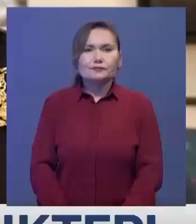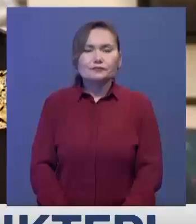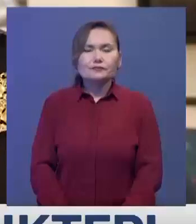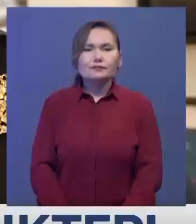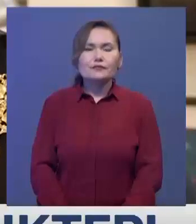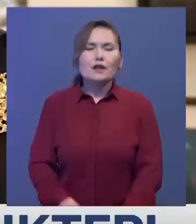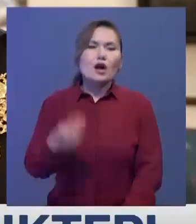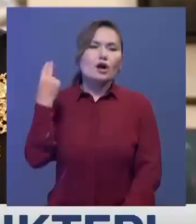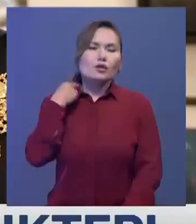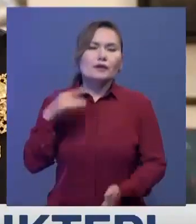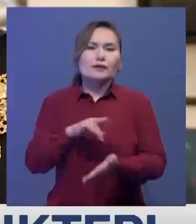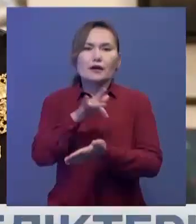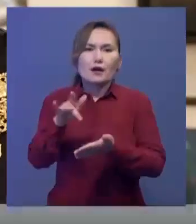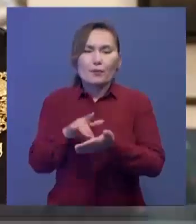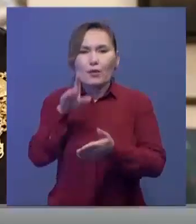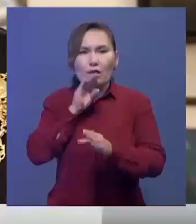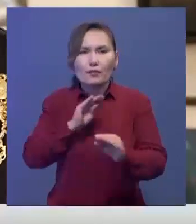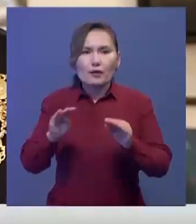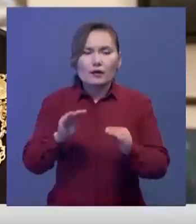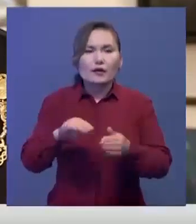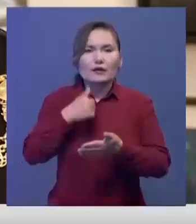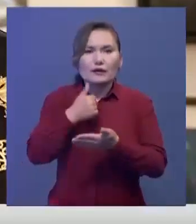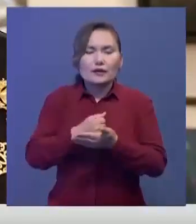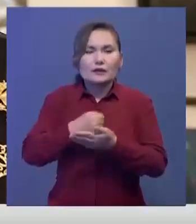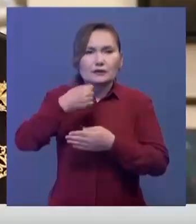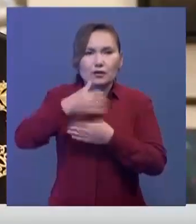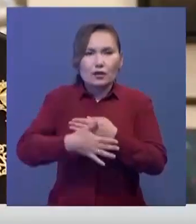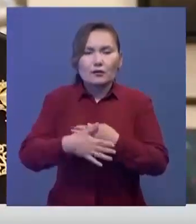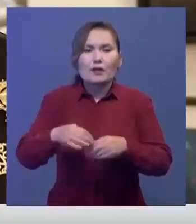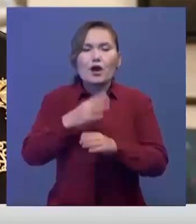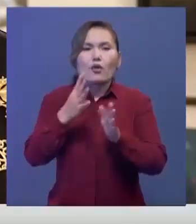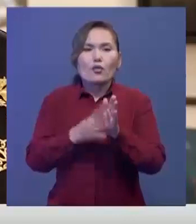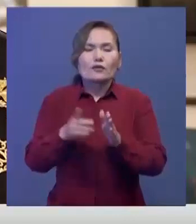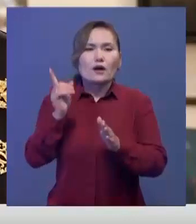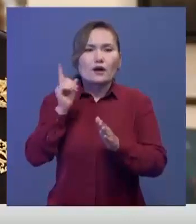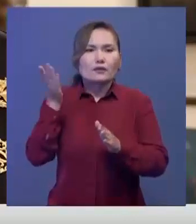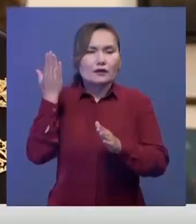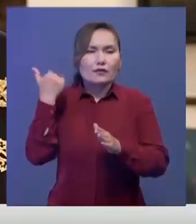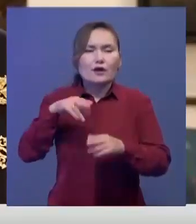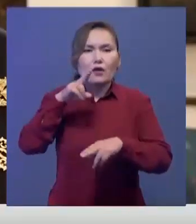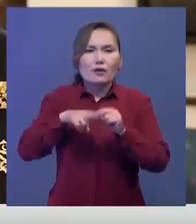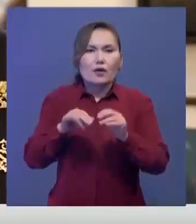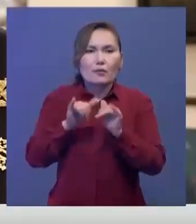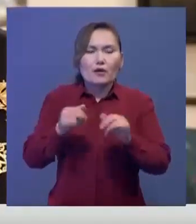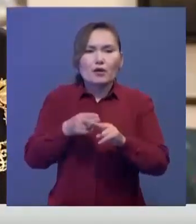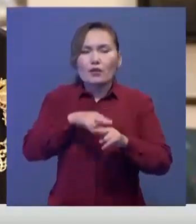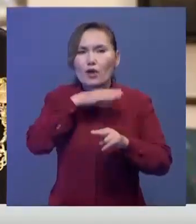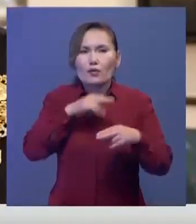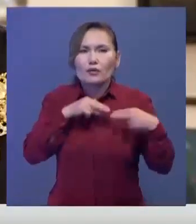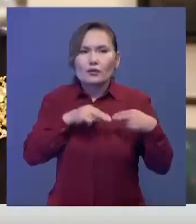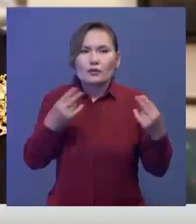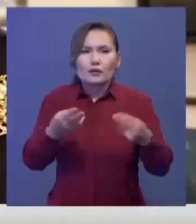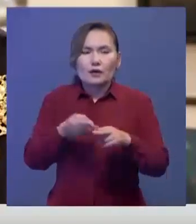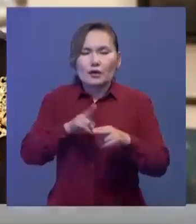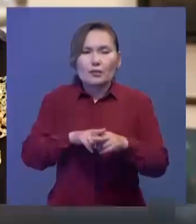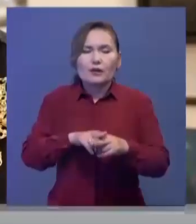Лондон қаласы инфрақұрлымның негізі викториянда өрінде. 19-ші ғасырда қаланған. Оларды жетілдіру үшін біраз еңбектен өгерек.